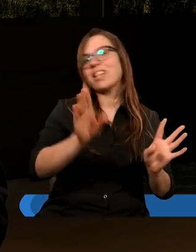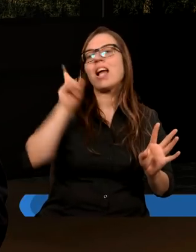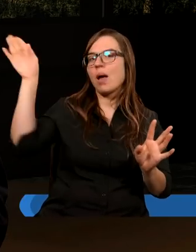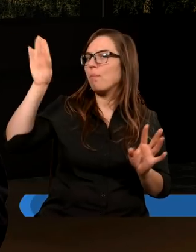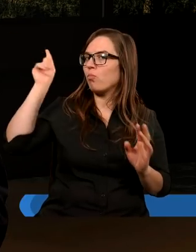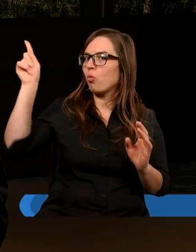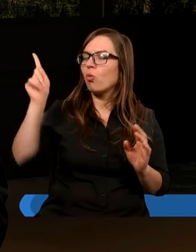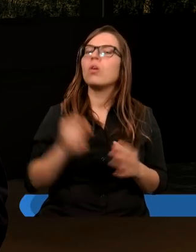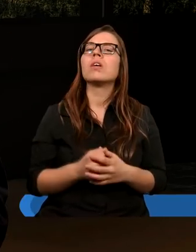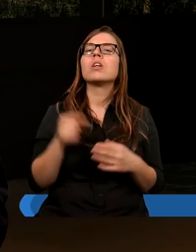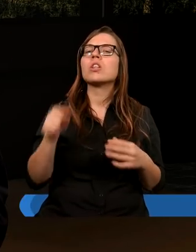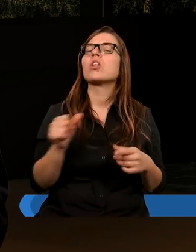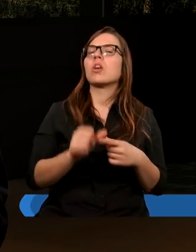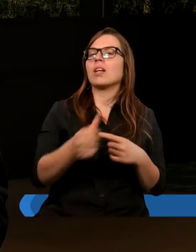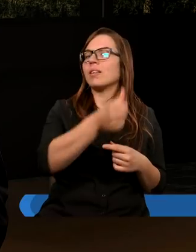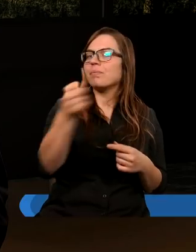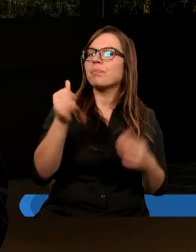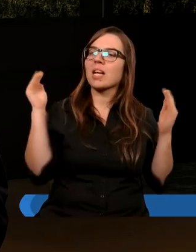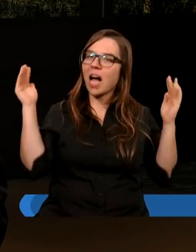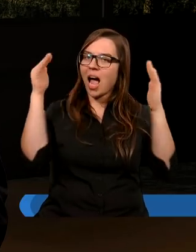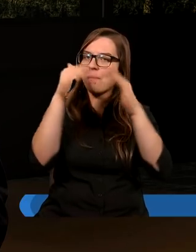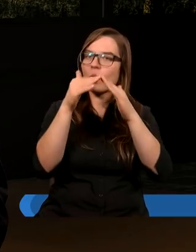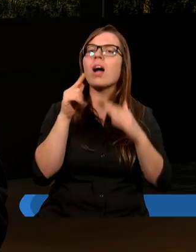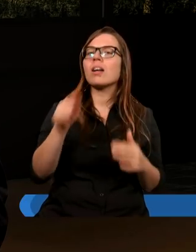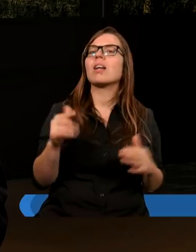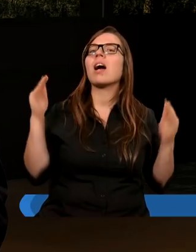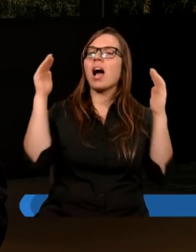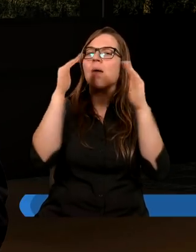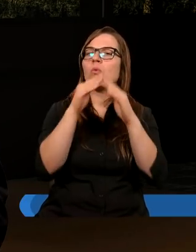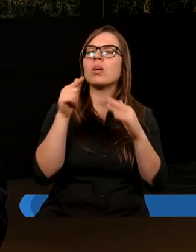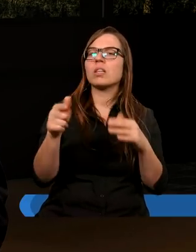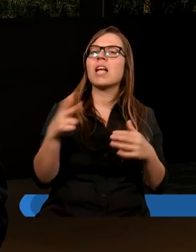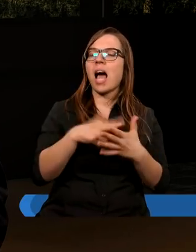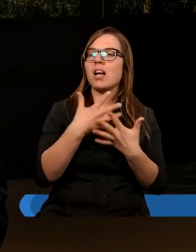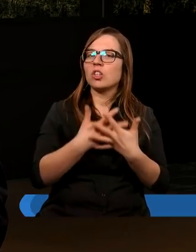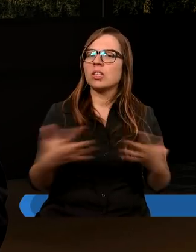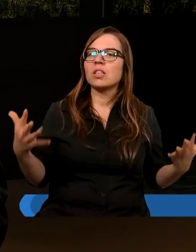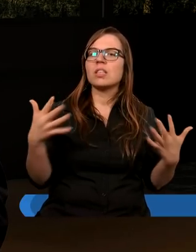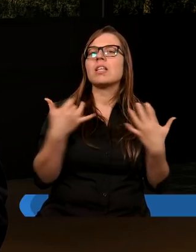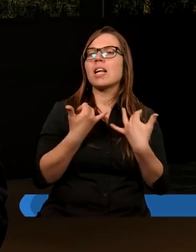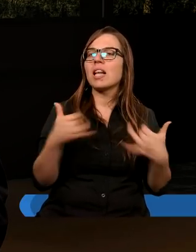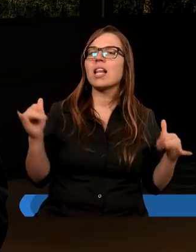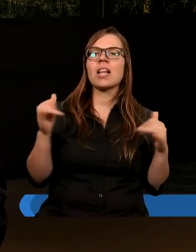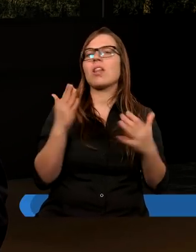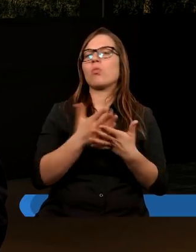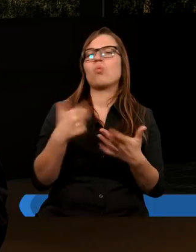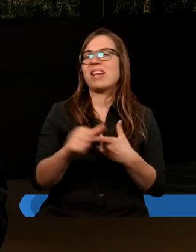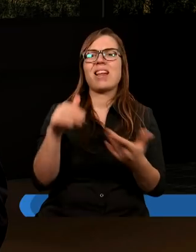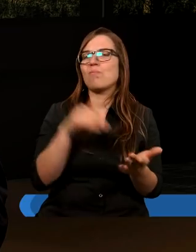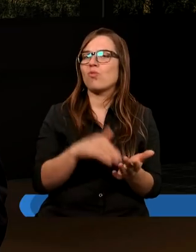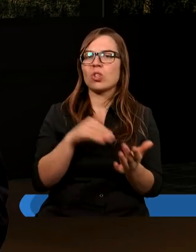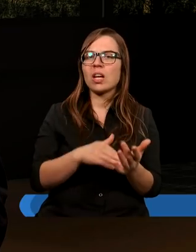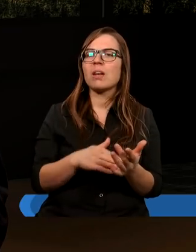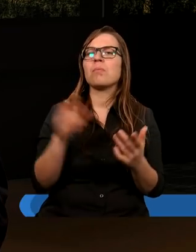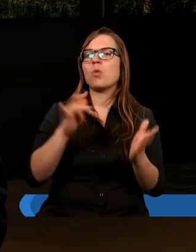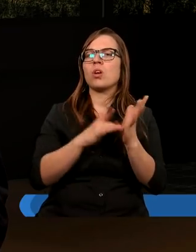to jest jedyny kapłan, a więc kapłaństwo tutaj na ziemi inne już nie jest potrzebne,